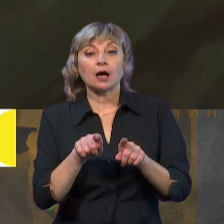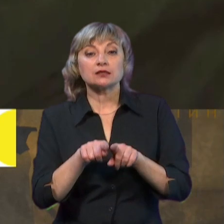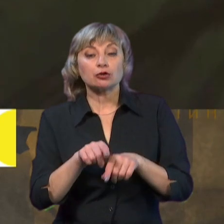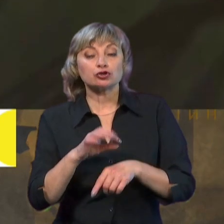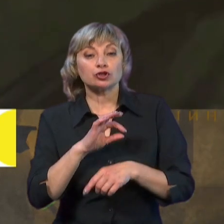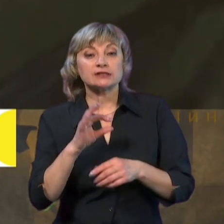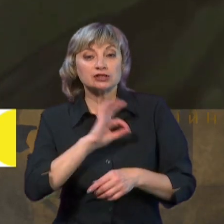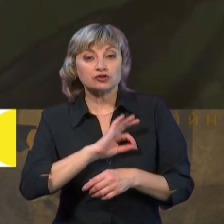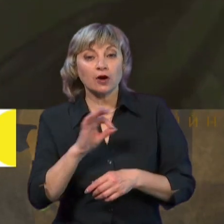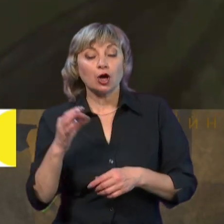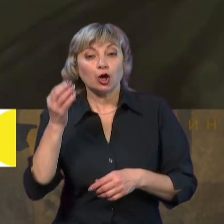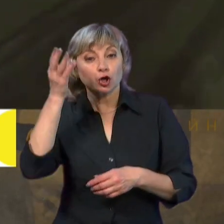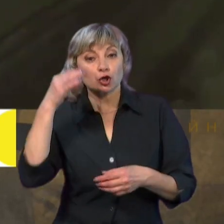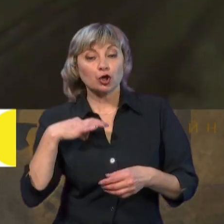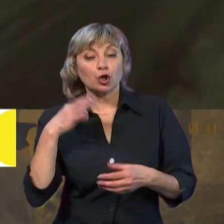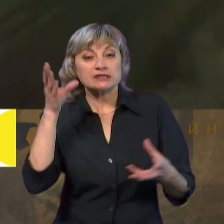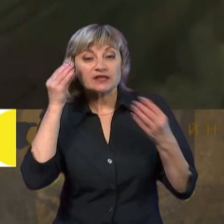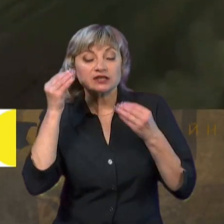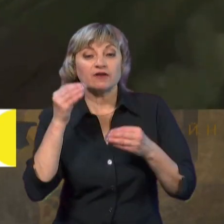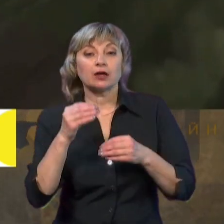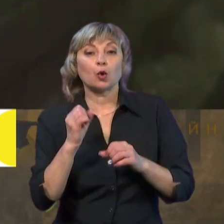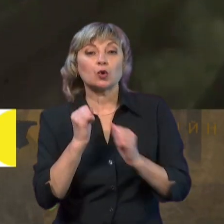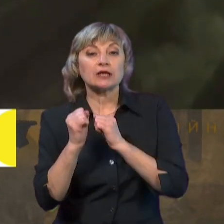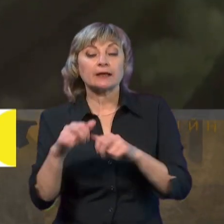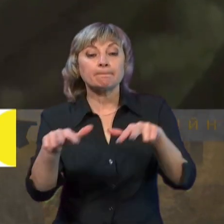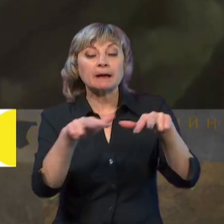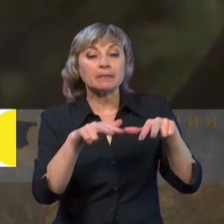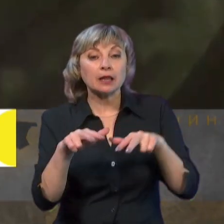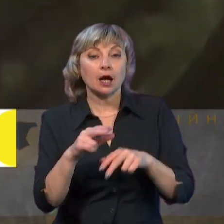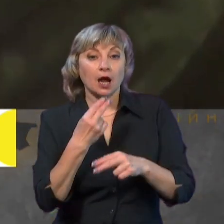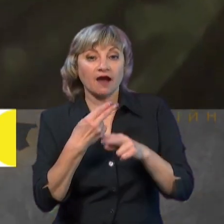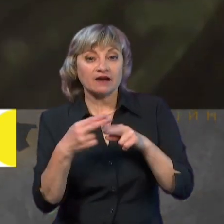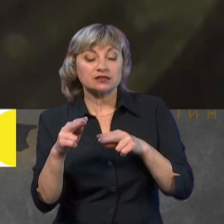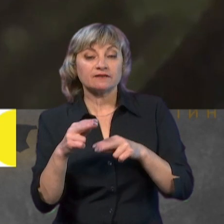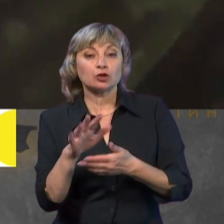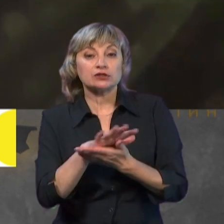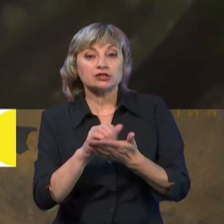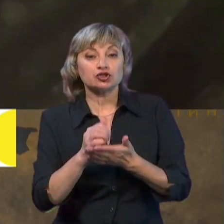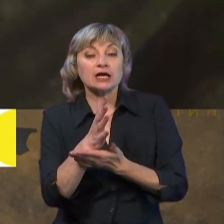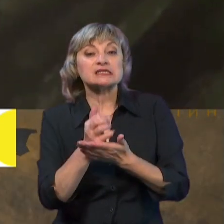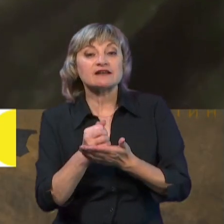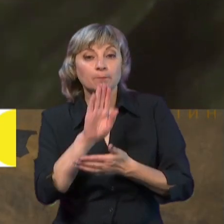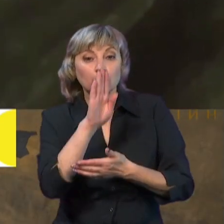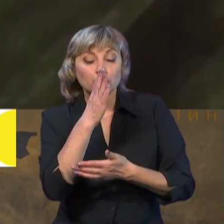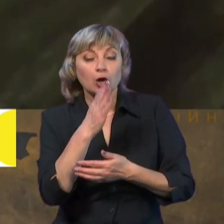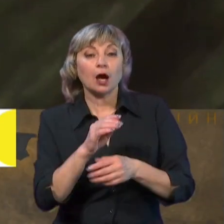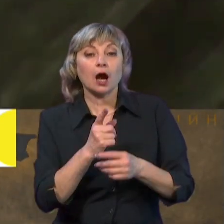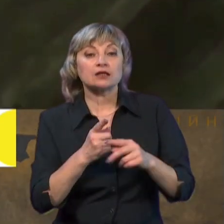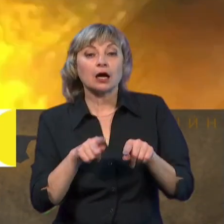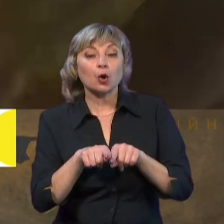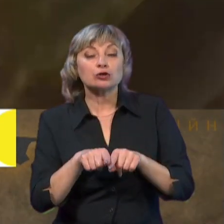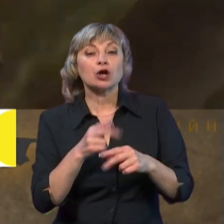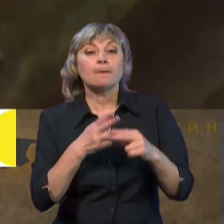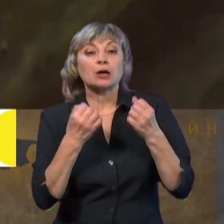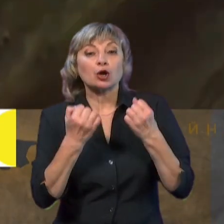розвідування, так і ударні БПЛА для того, щоб ефективно знищувати резерви противника, а також броньовану техніку,